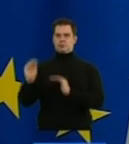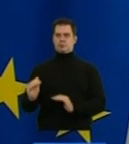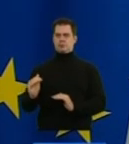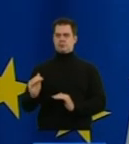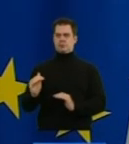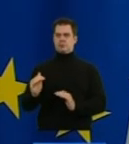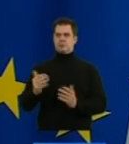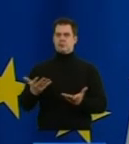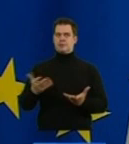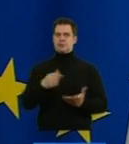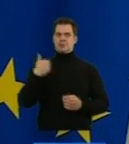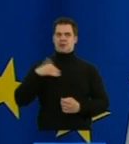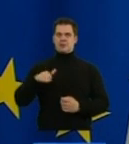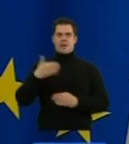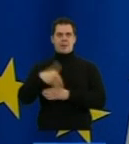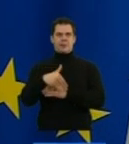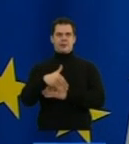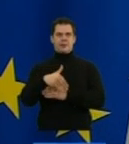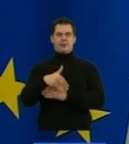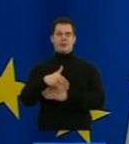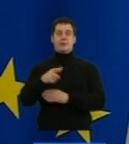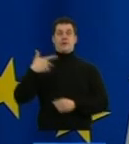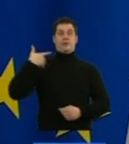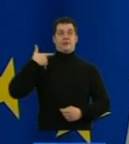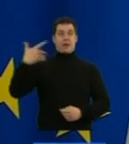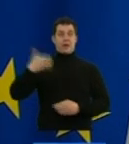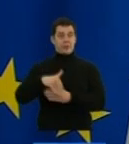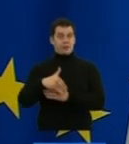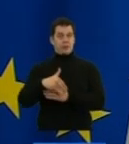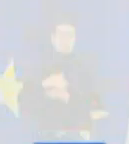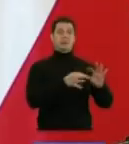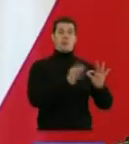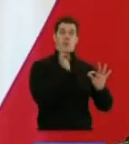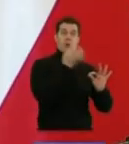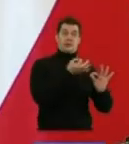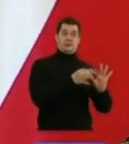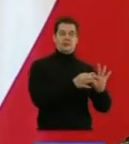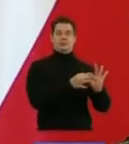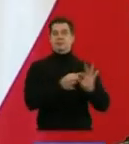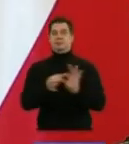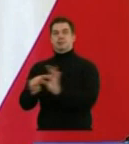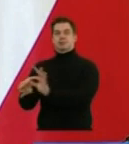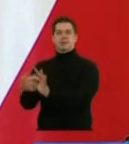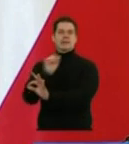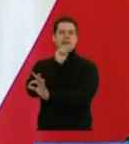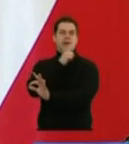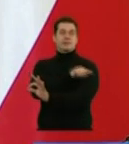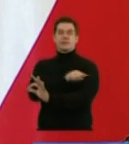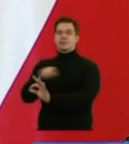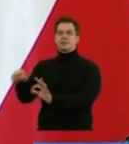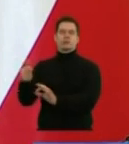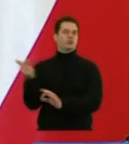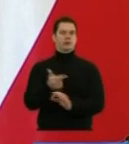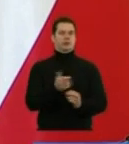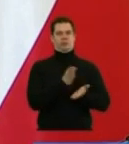podjęło decyzję, że z chwilą osiągnięcia wieku przechodzi na emeryturę. Cały pakiet programów Emerytura